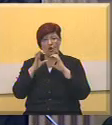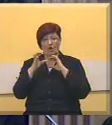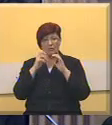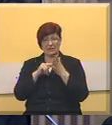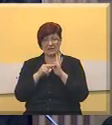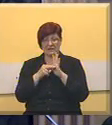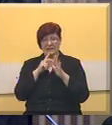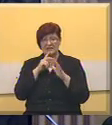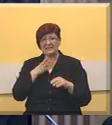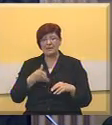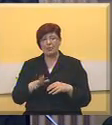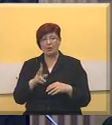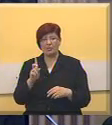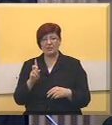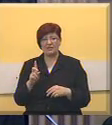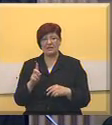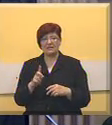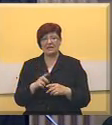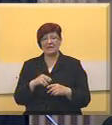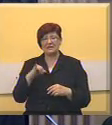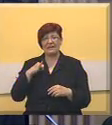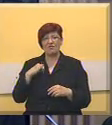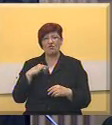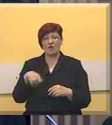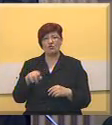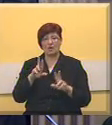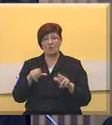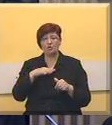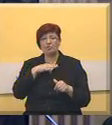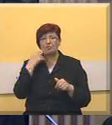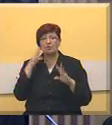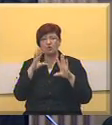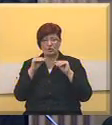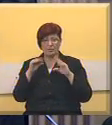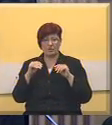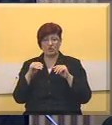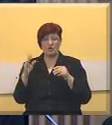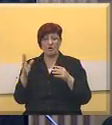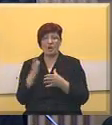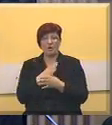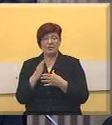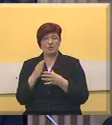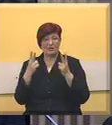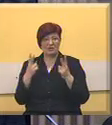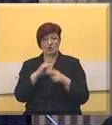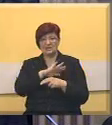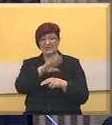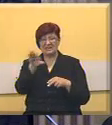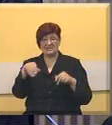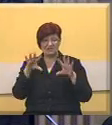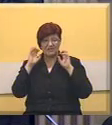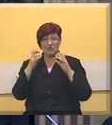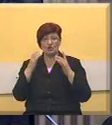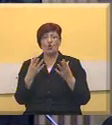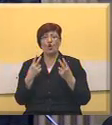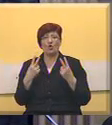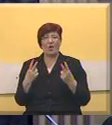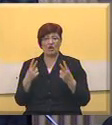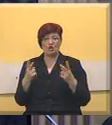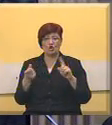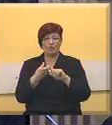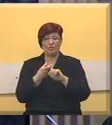tehnologija i poljoprivrede za Vojvodinu možemo mnogo pričati. Međutim, bitno je da svih shvatimo koliko je važno